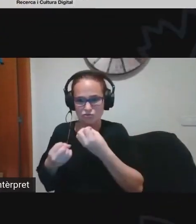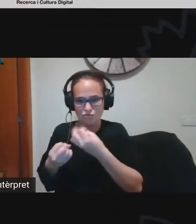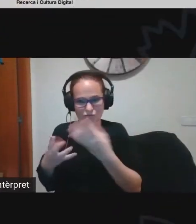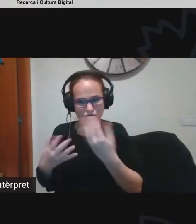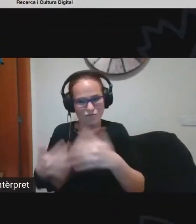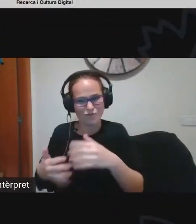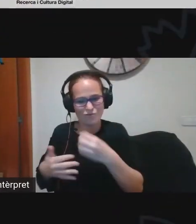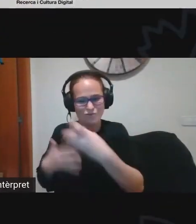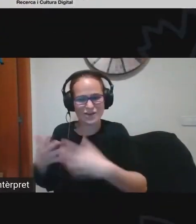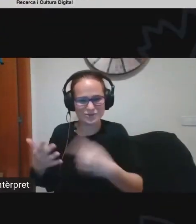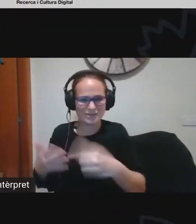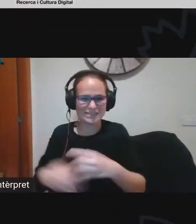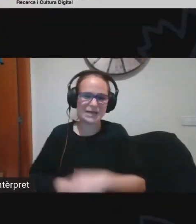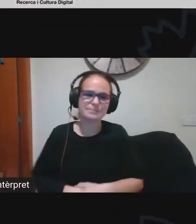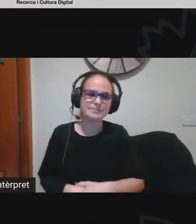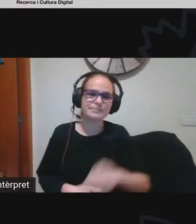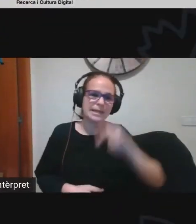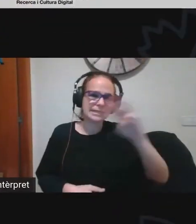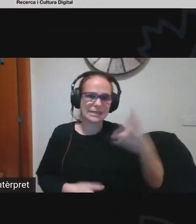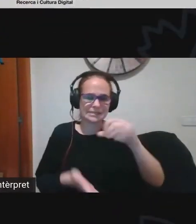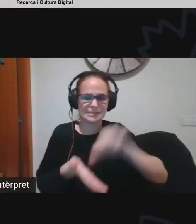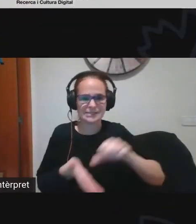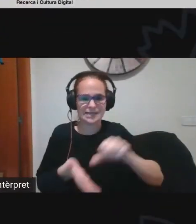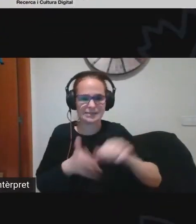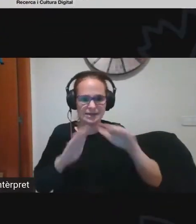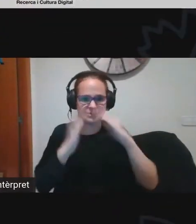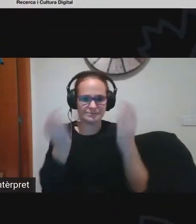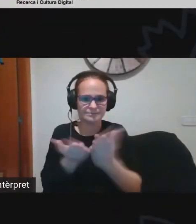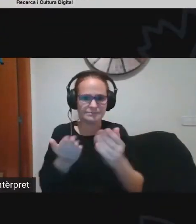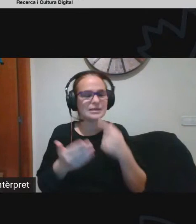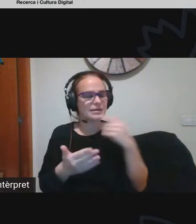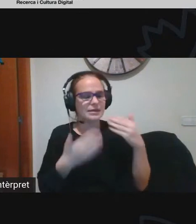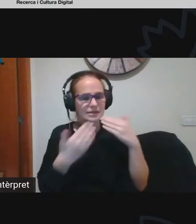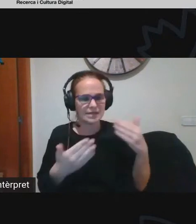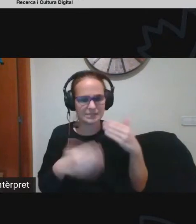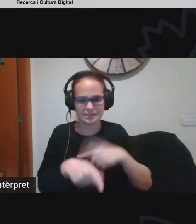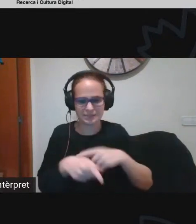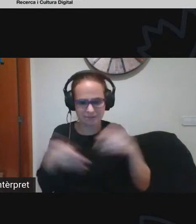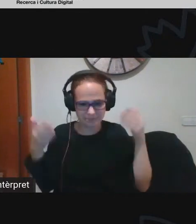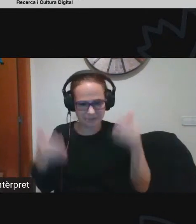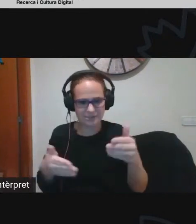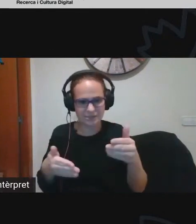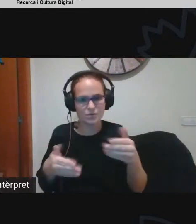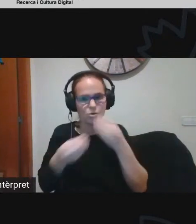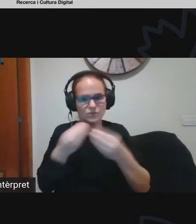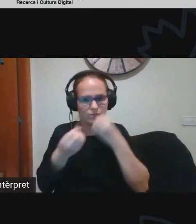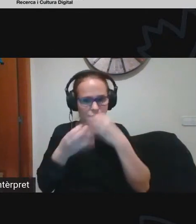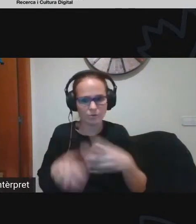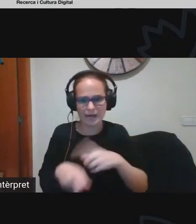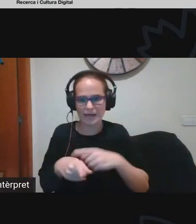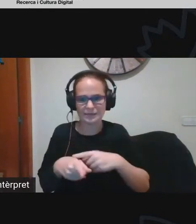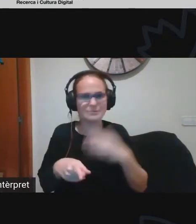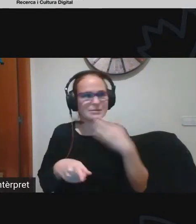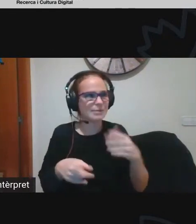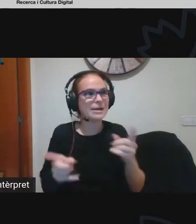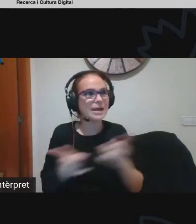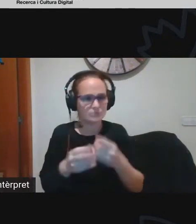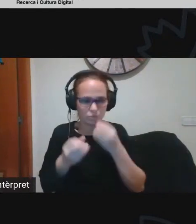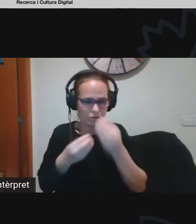el tercer centre i agrair-vos que esteu fent el temps esteu fent molt bé esteu seguint el temps que us hi han demanat